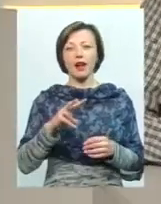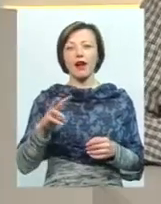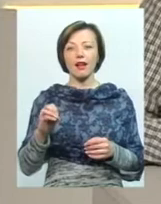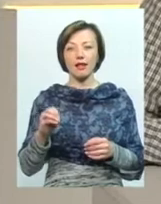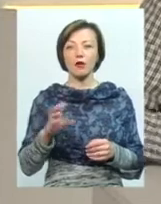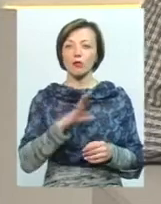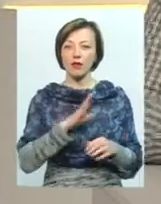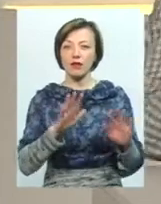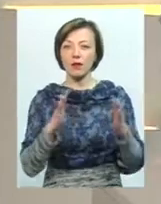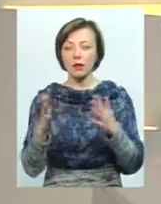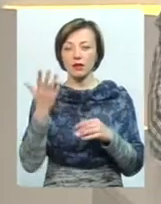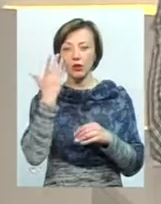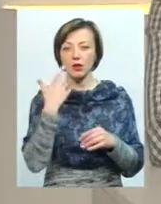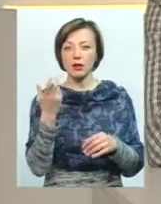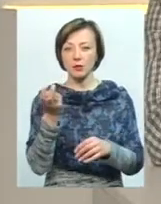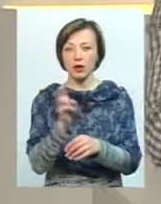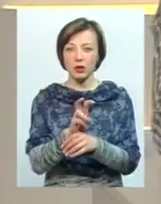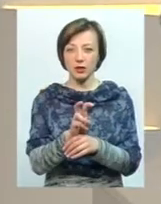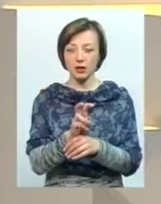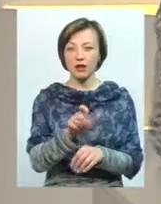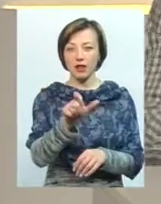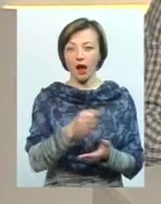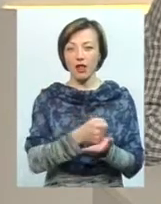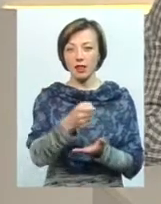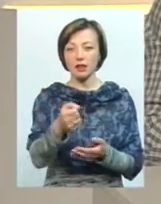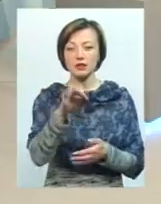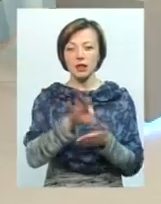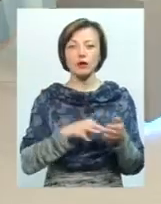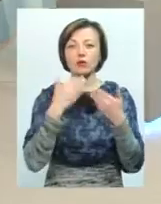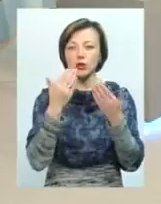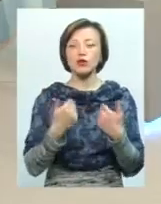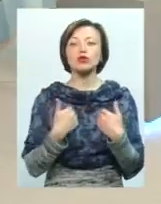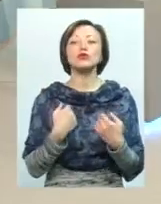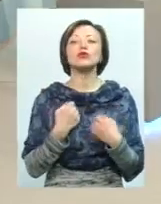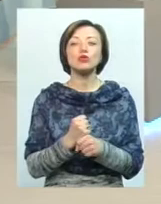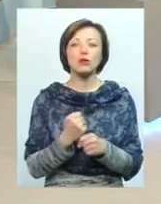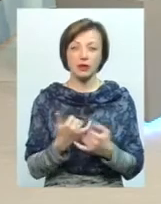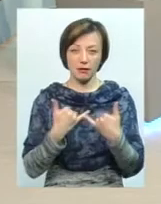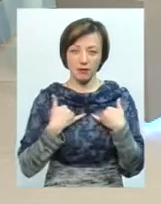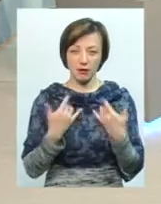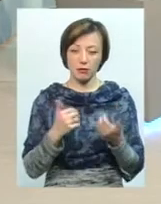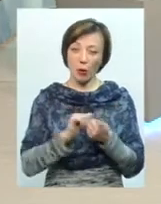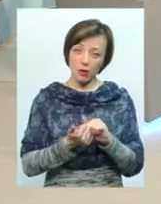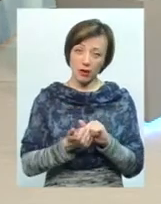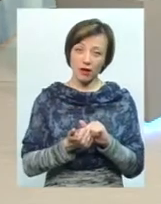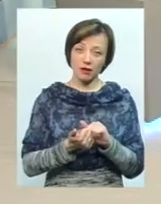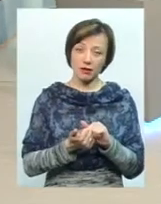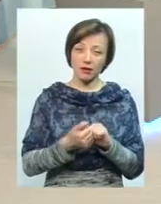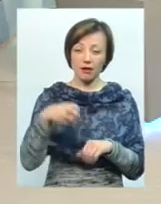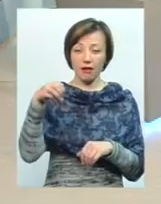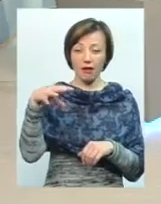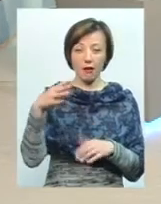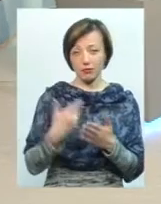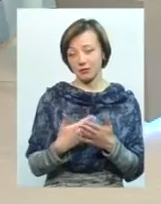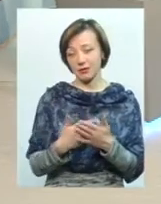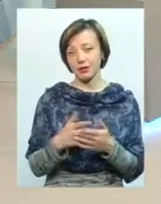випадки, коли приходили кандидати, і їх одразу запитували, а що ви нам зробите? Там поміняєте, мовно кажучи, лампочку